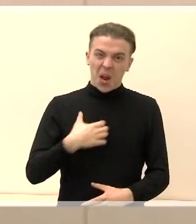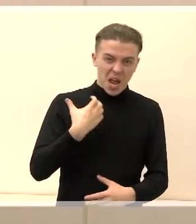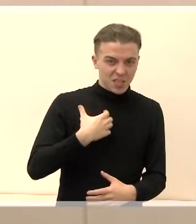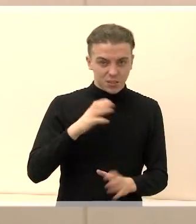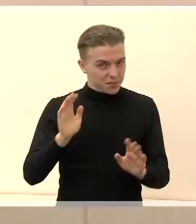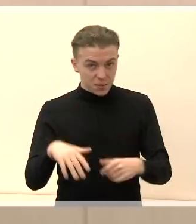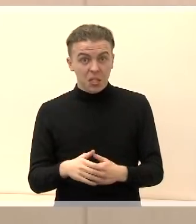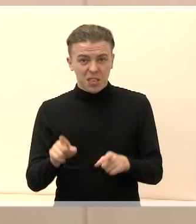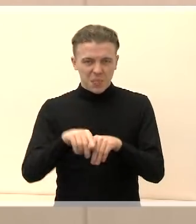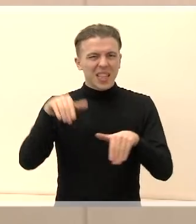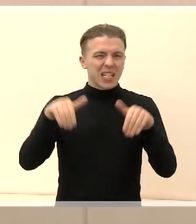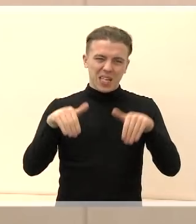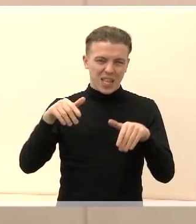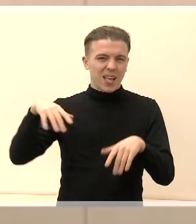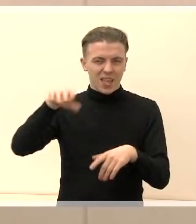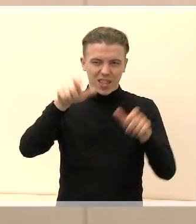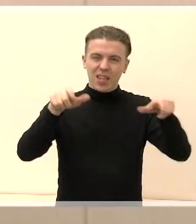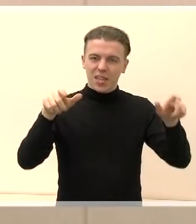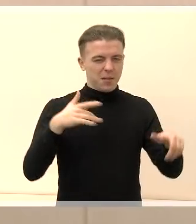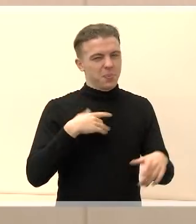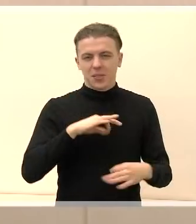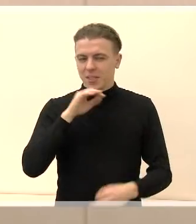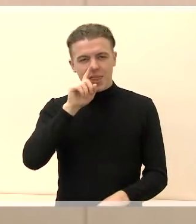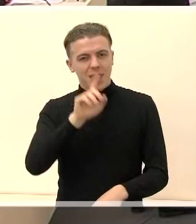neįsigas rinkėjai. O dabar,